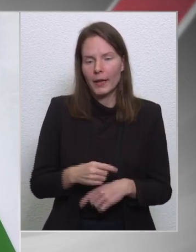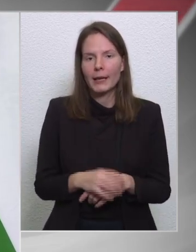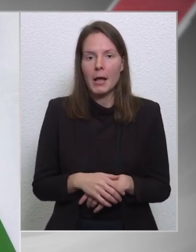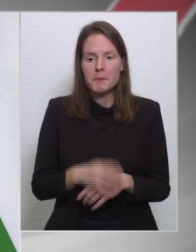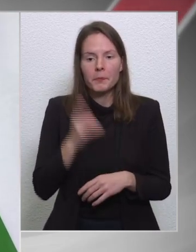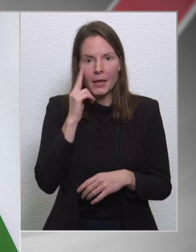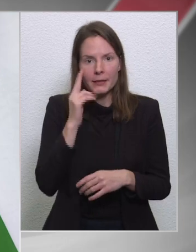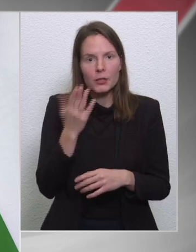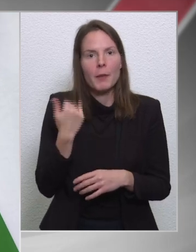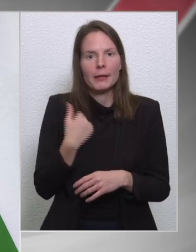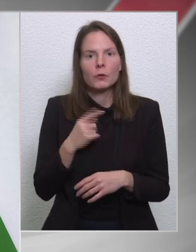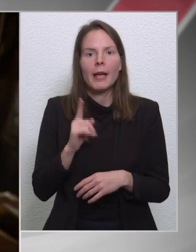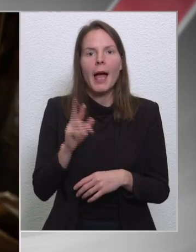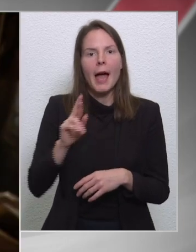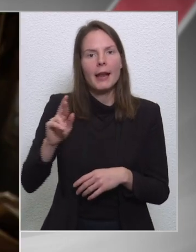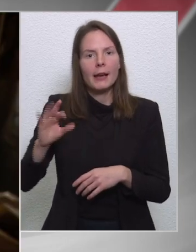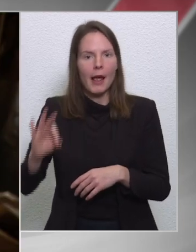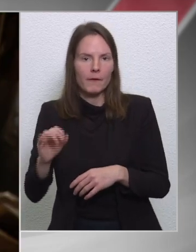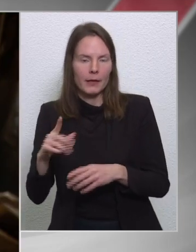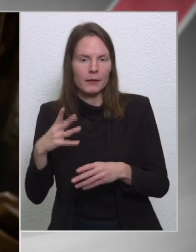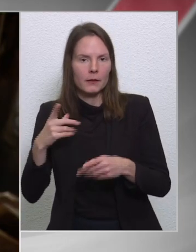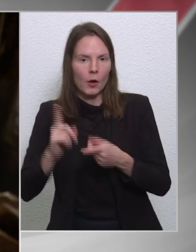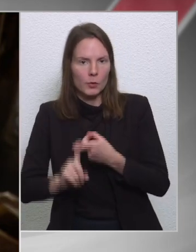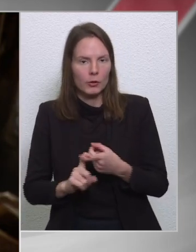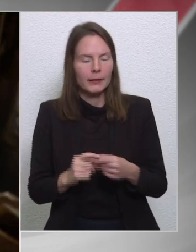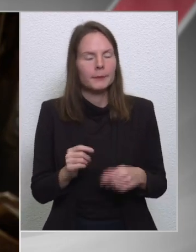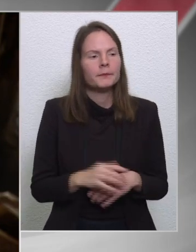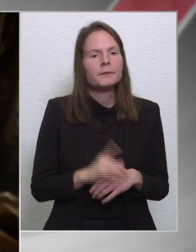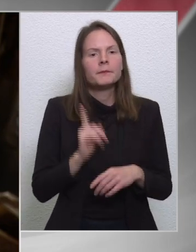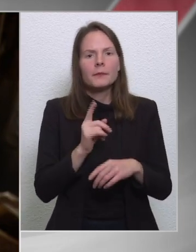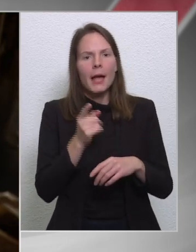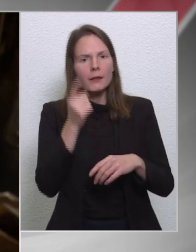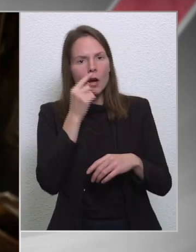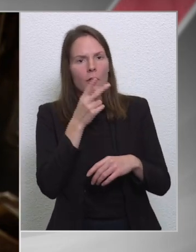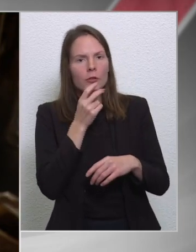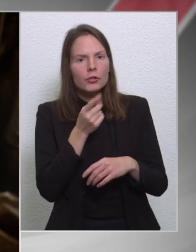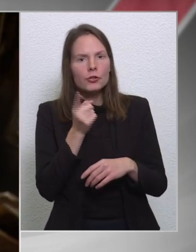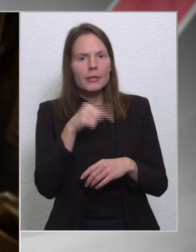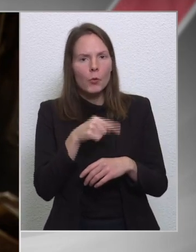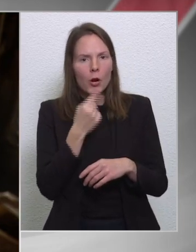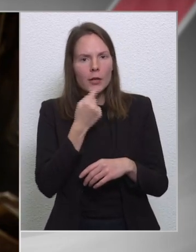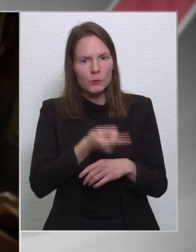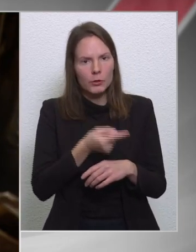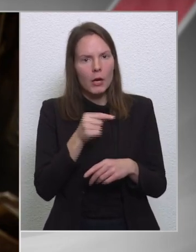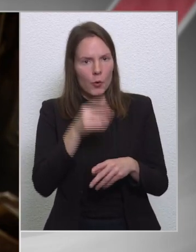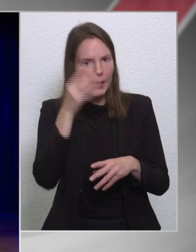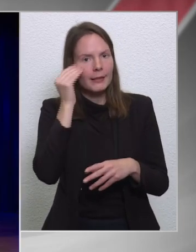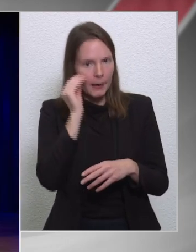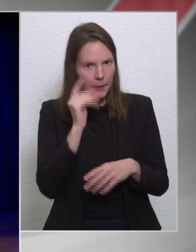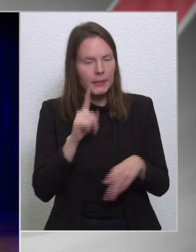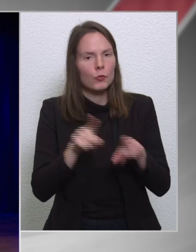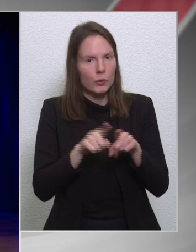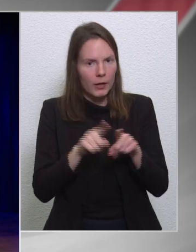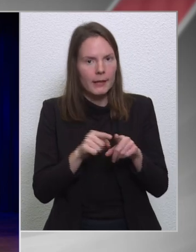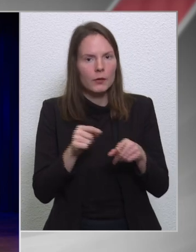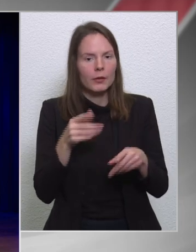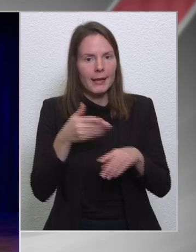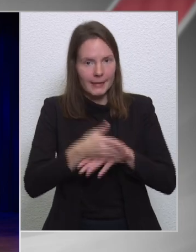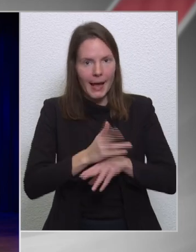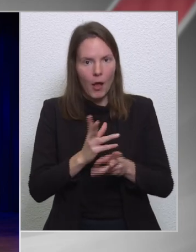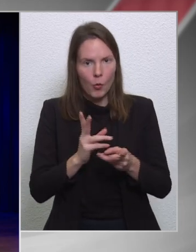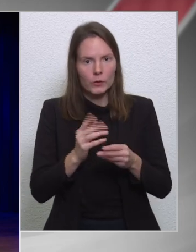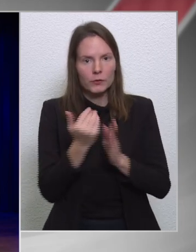RRF-hez kapcsolódik. Igen, Navracis miniszter úr az előbb mondta, az ő értelmezése is az, hogy ezt kell a kondicionálatási mechanizmus megszüntetéséhez is. De akkor